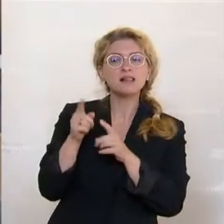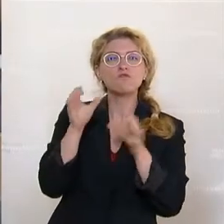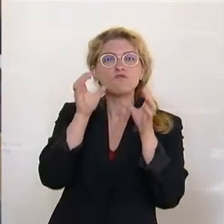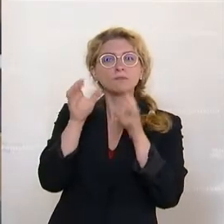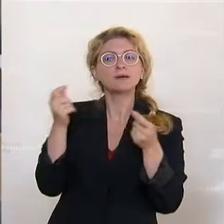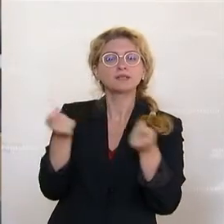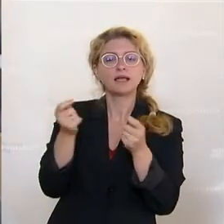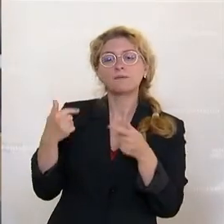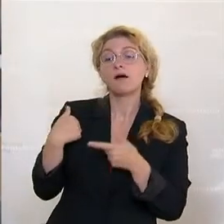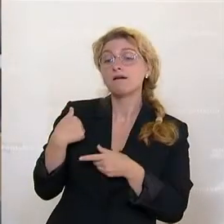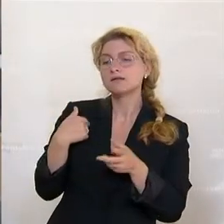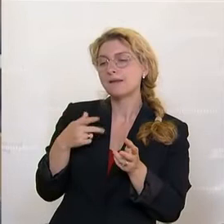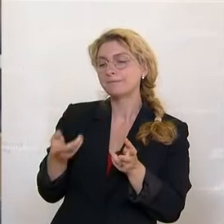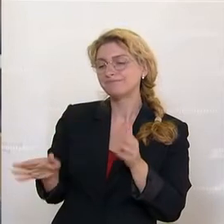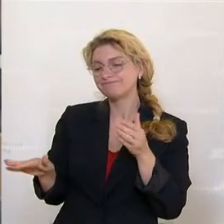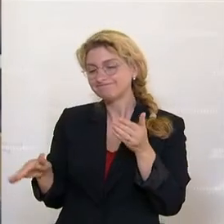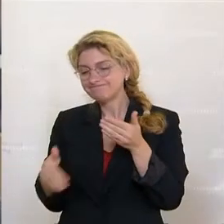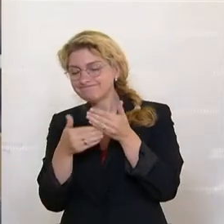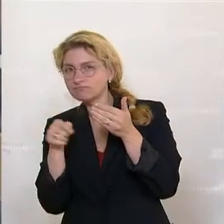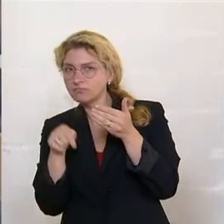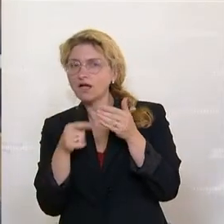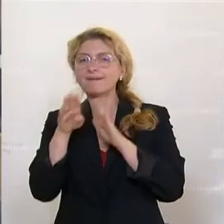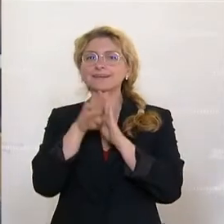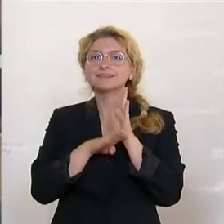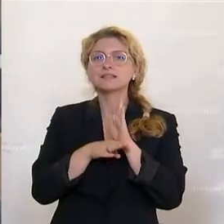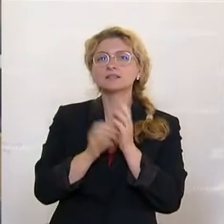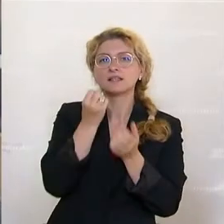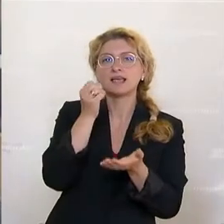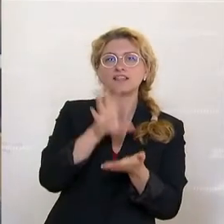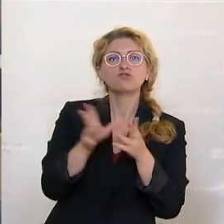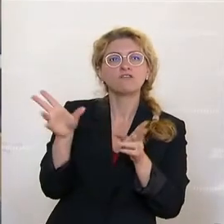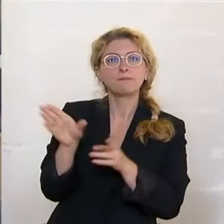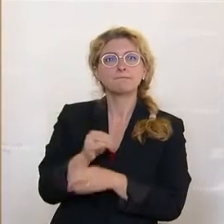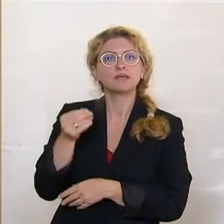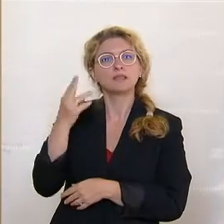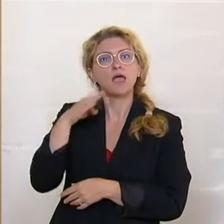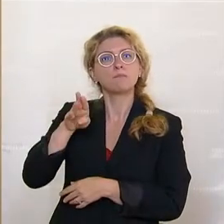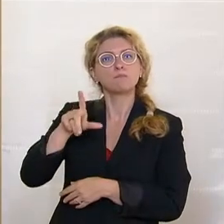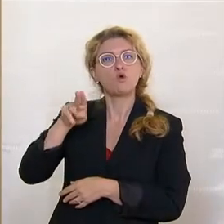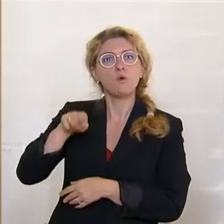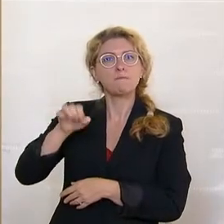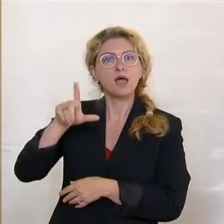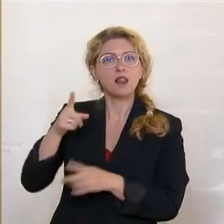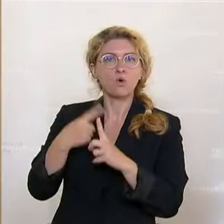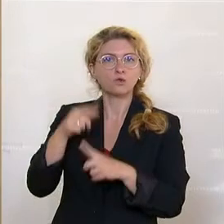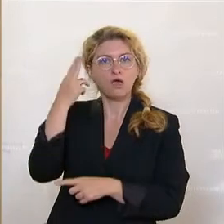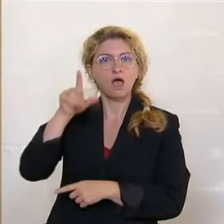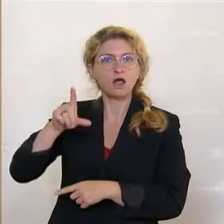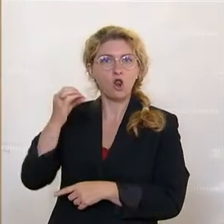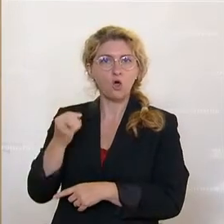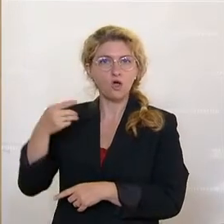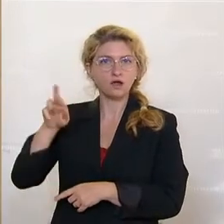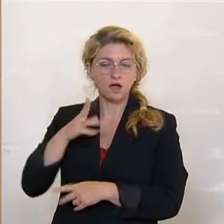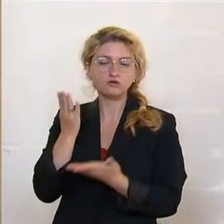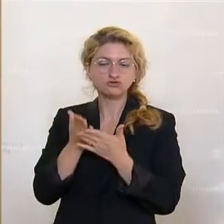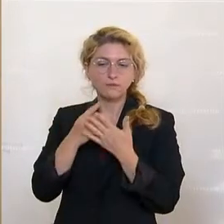beiliegenden Gesetzesentwurf mit Blümel und Löger abgestimmt. Und er wurde so beschlossen. Und das hat bedeutet für